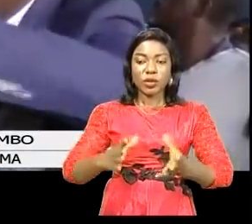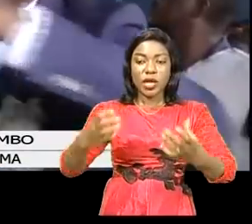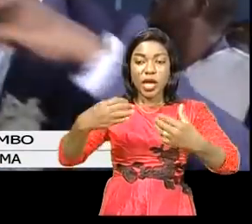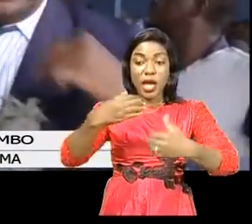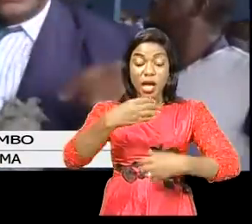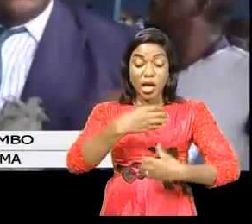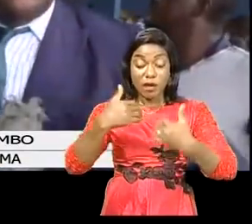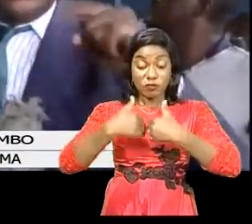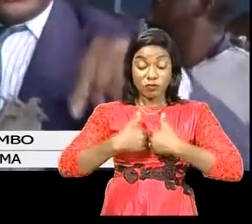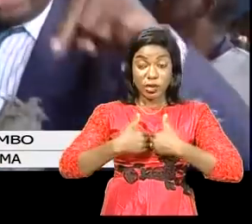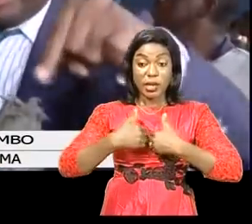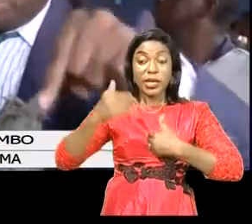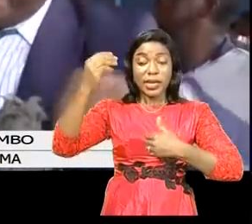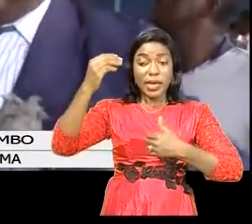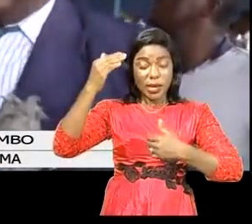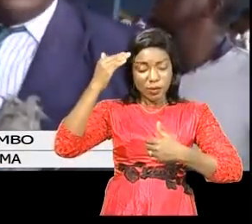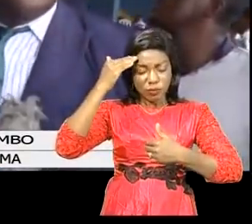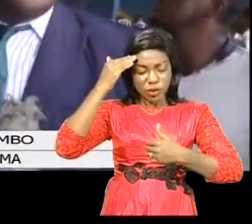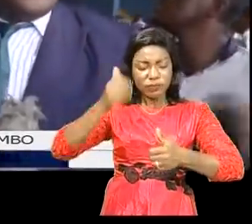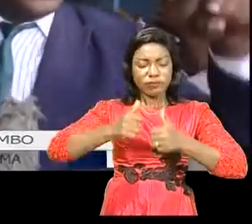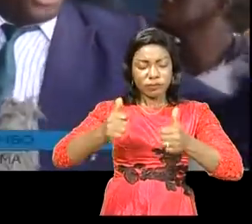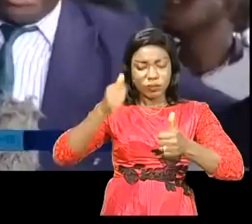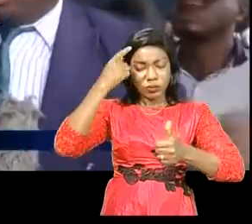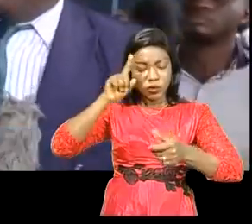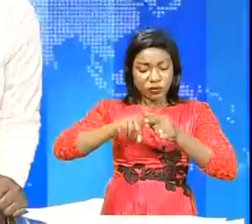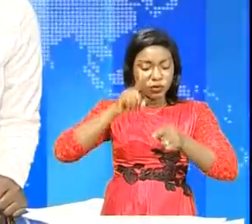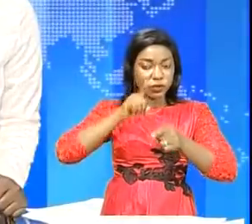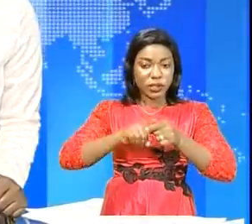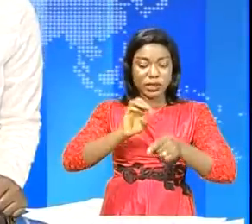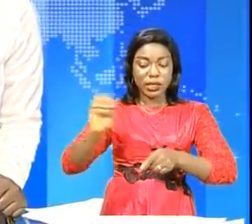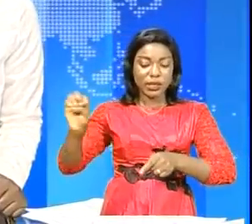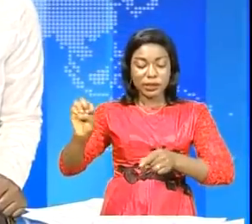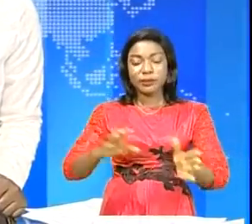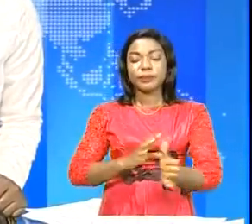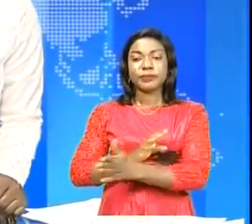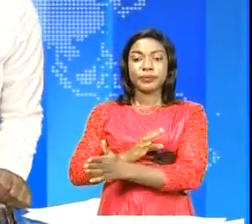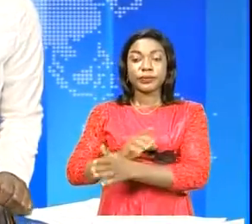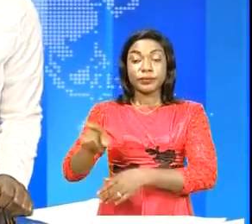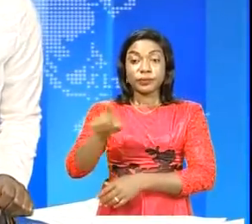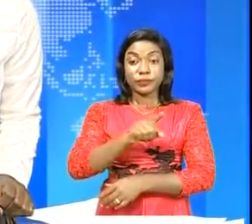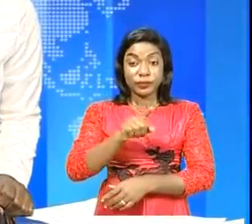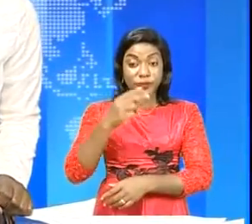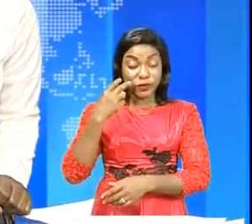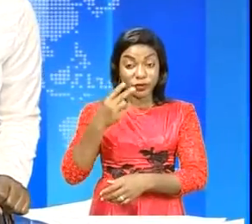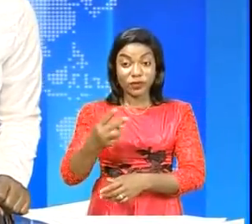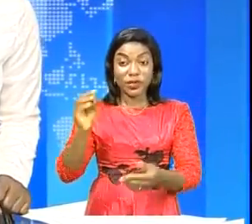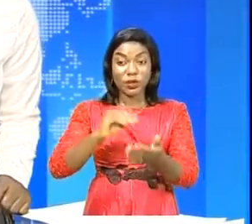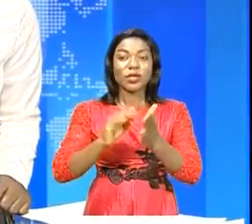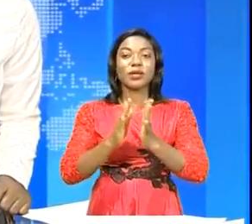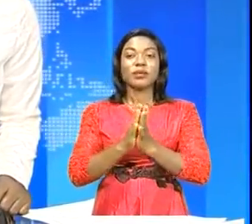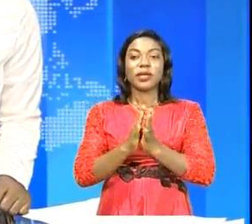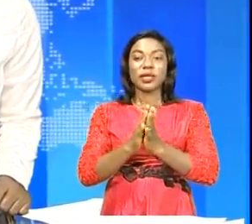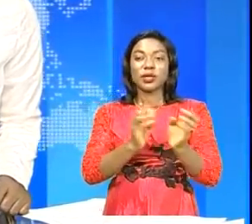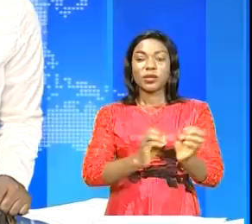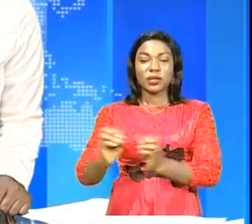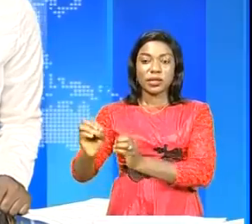une pensée puyeuse pour nos frères et sœurs de la partie est de la République. Vous venez là de suivre une prière qui a